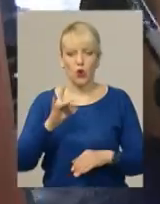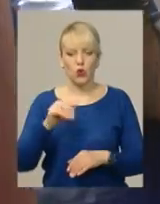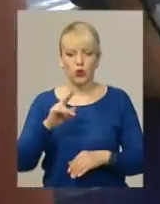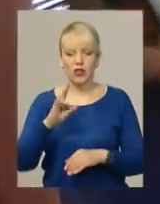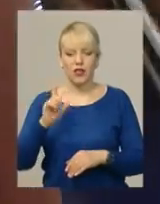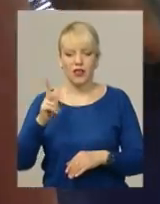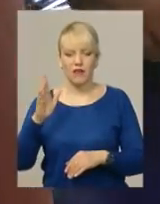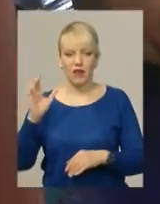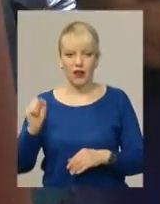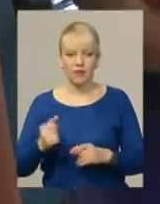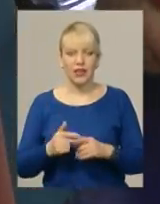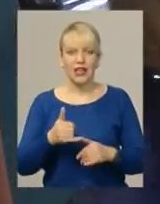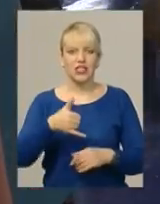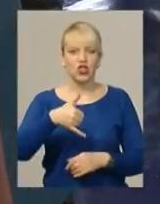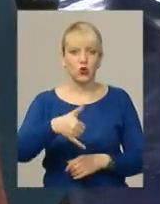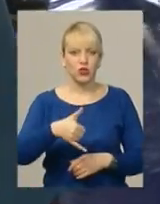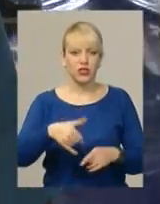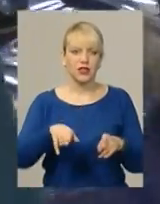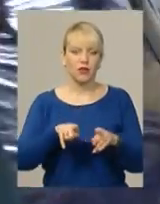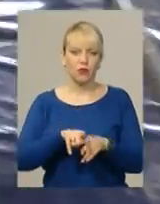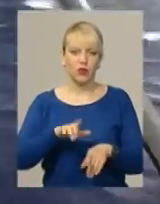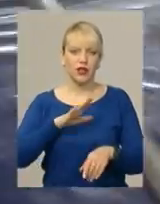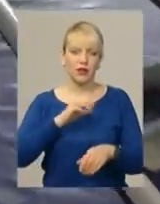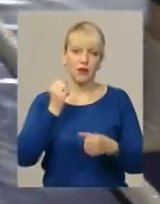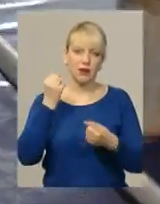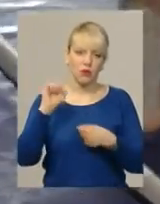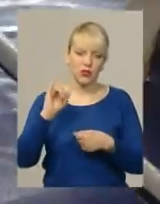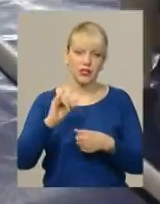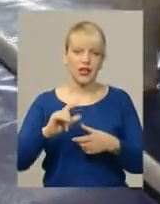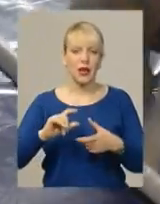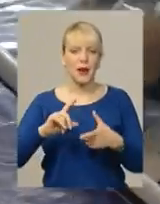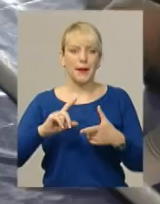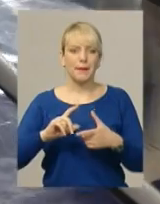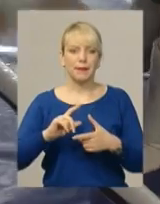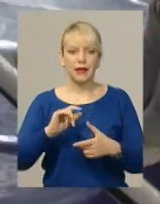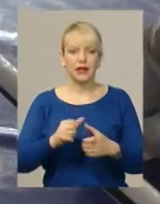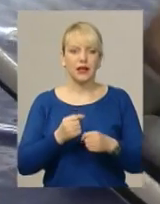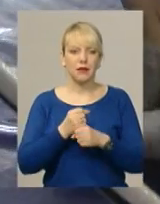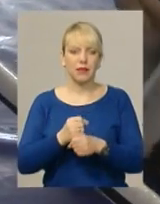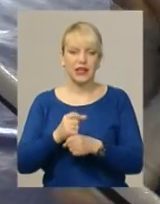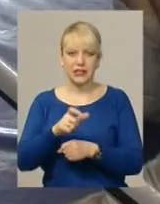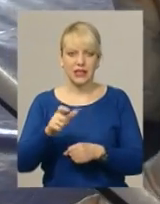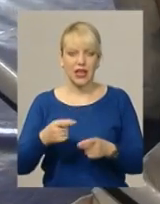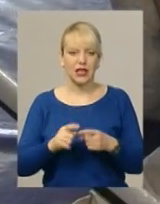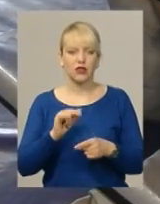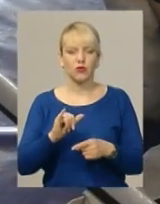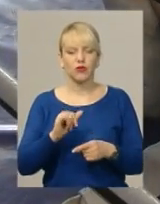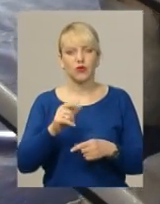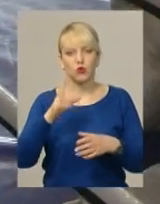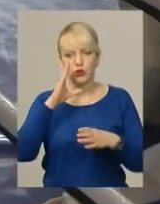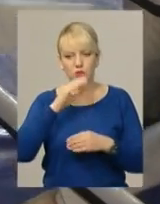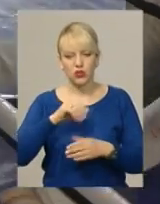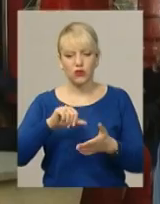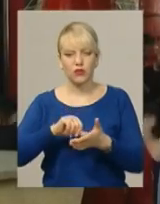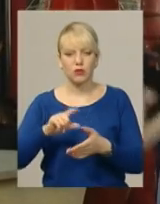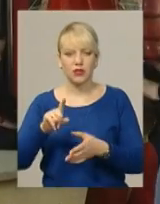клубу із традиційного джио-джитсу, на цих змаганнях теж були переможці призери. Тренер каже, його вихованці виступають на змаганнях успішно, бо їхні бойові мистецтва